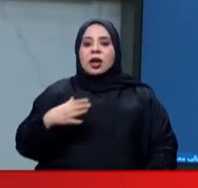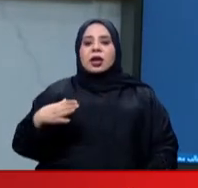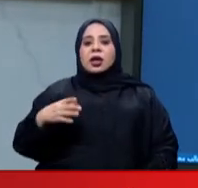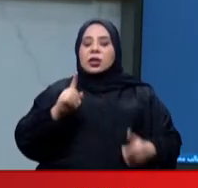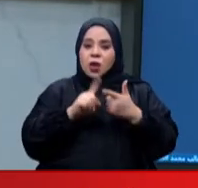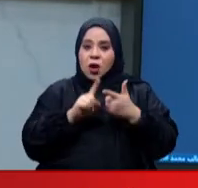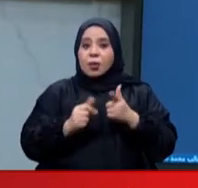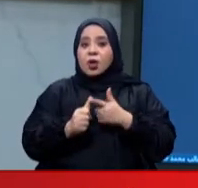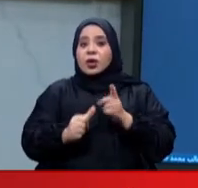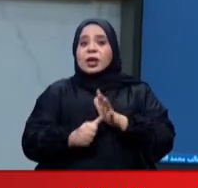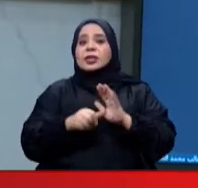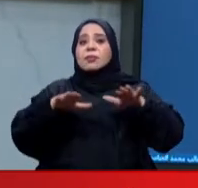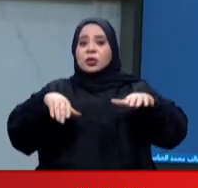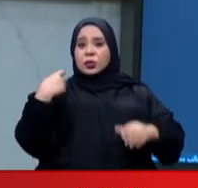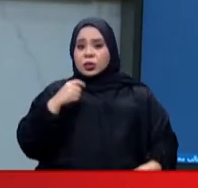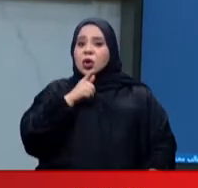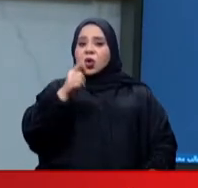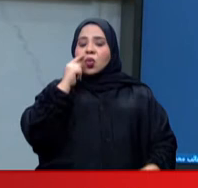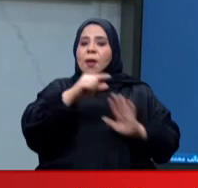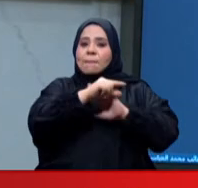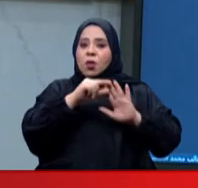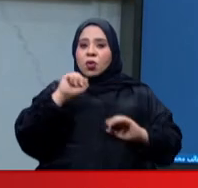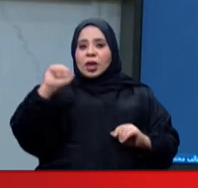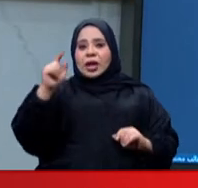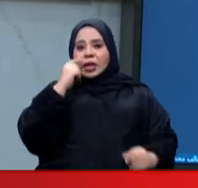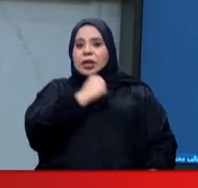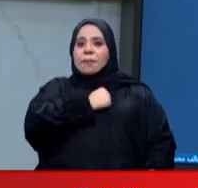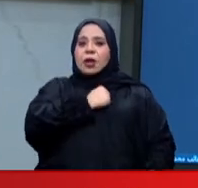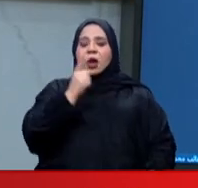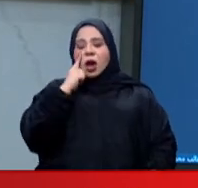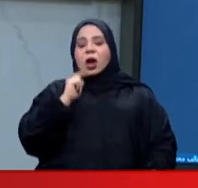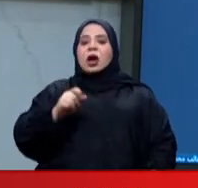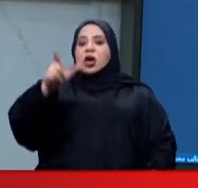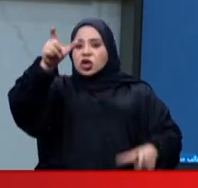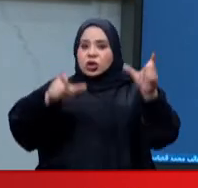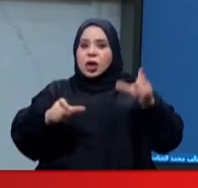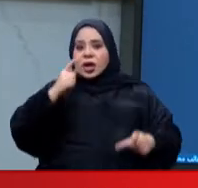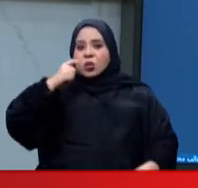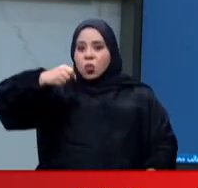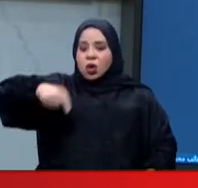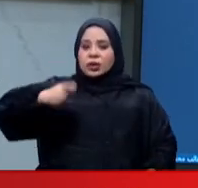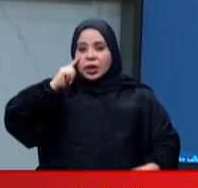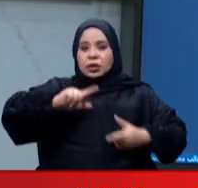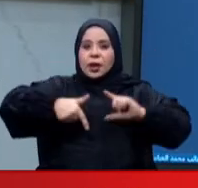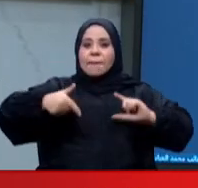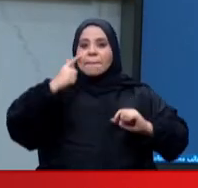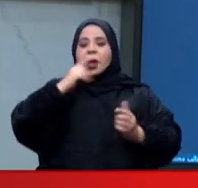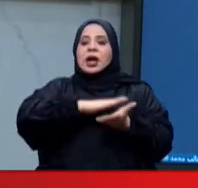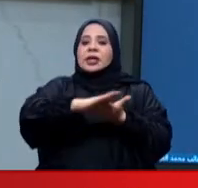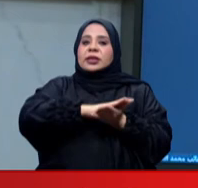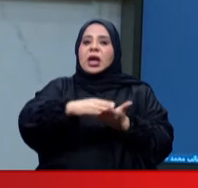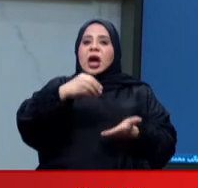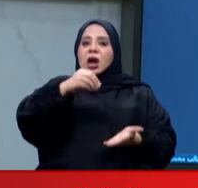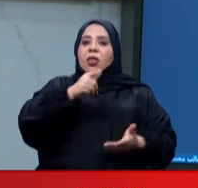الموقر بخصوص مشروع بشأن تملك موطني دول مجلس التعاون للعقارات والأراضي في البحرين ثم استعرض